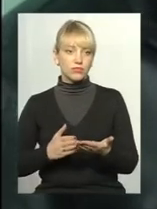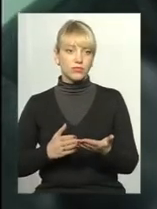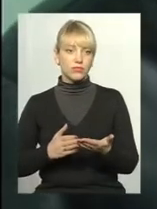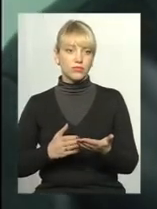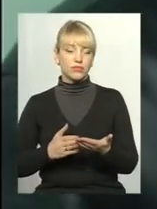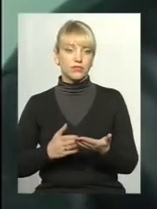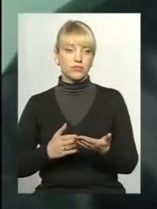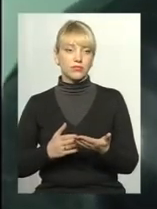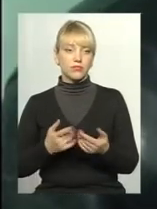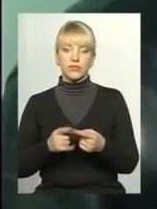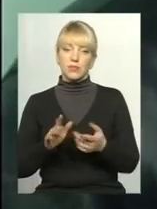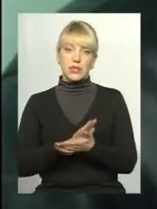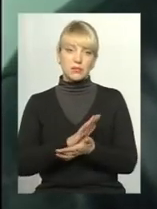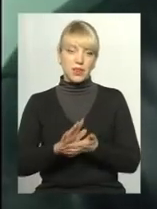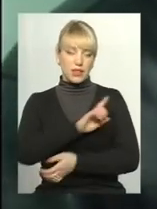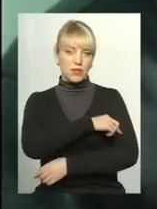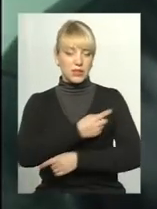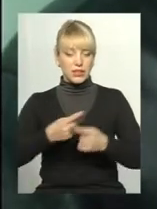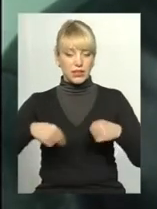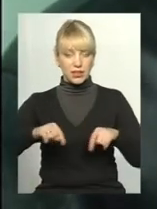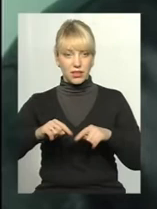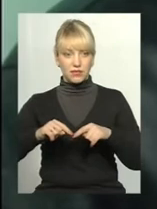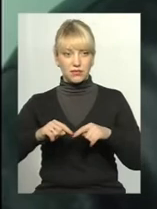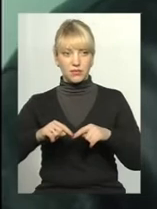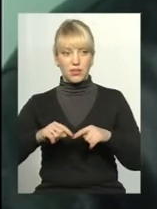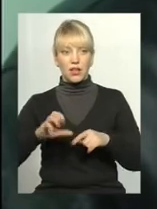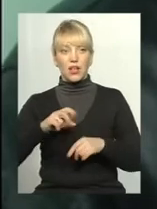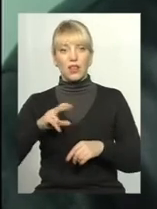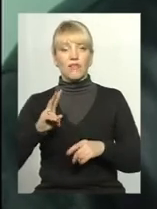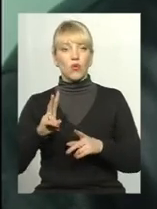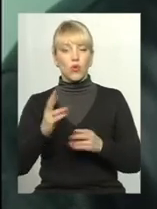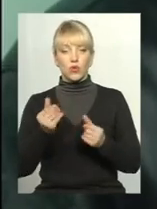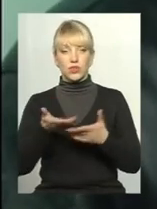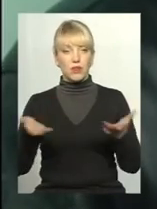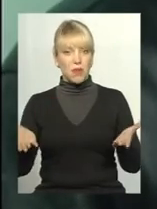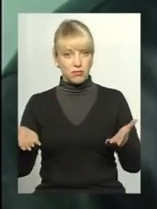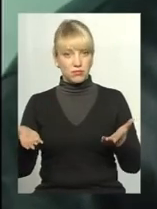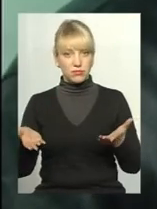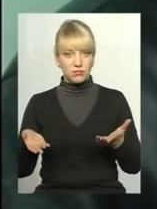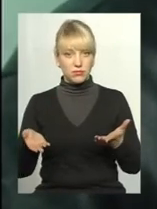Це безплатна медицина. Але в кого грошей нема,